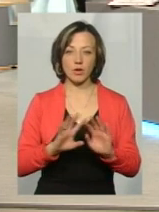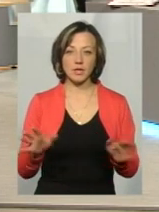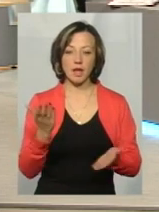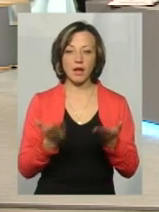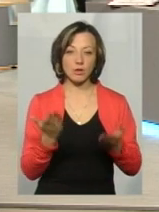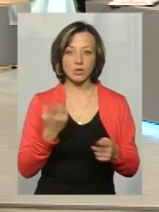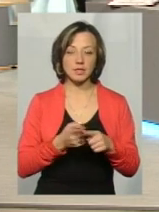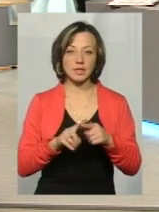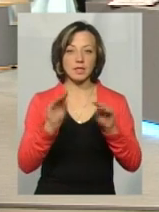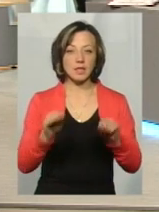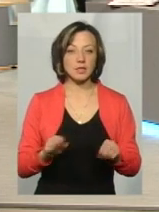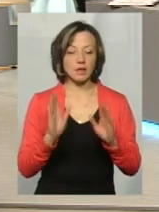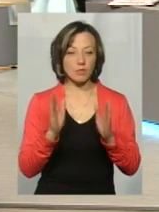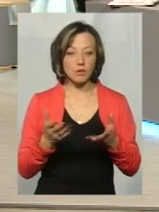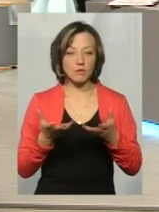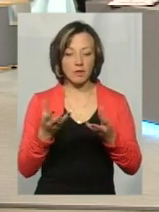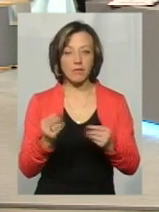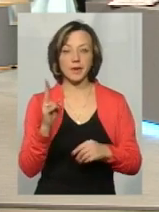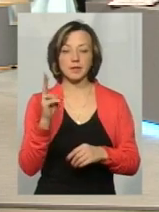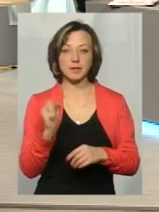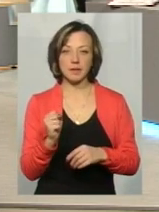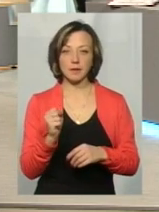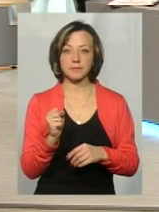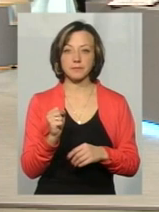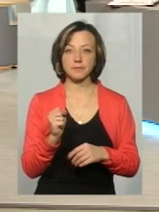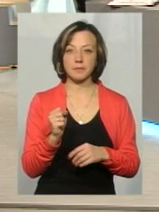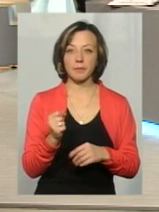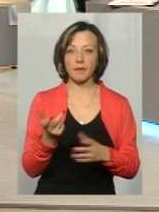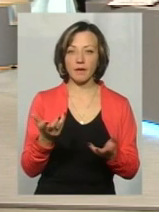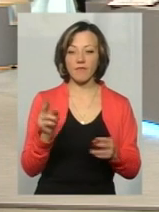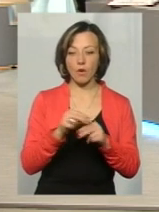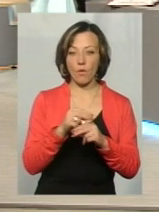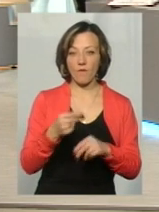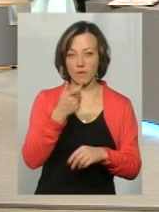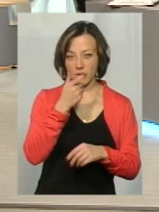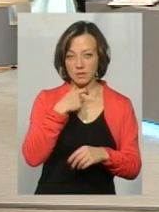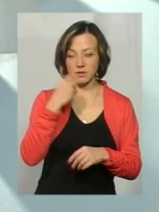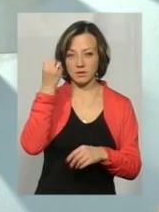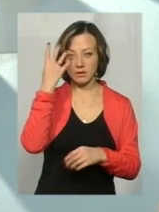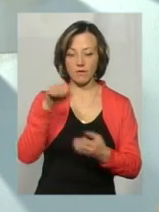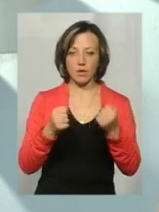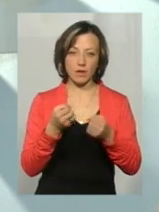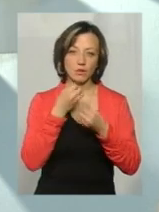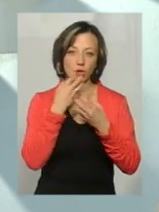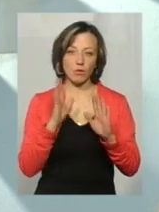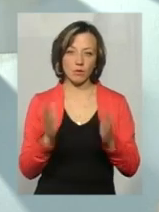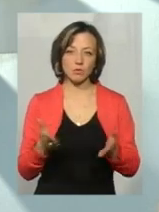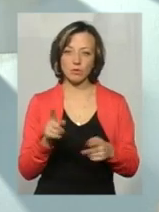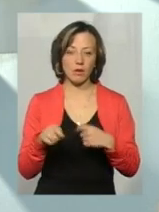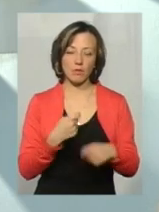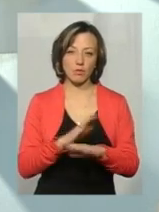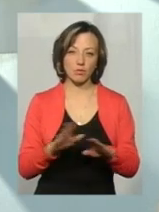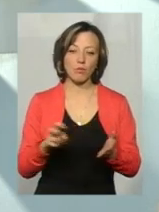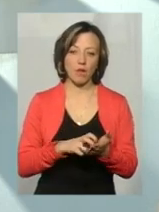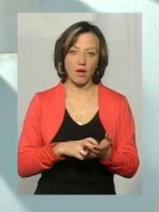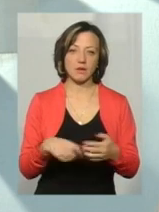Якщо все ж таки дана статистика буде якось впливати на біографію самого водія, то це все ж таки буде позитивним моментом для того, щоб водій не порушували